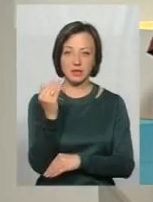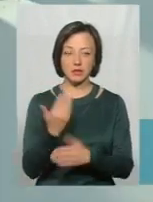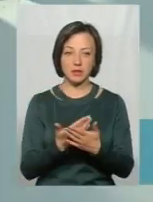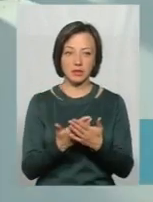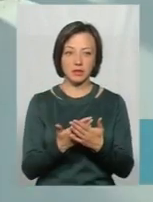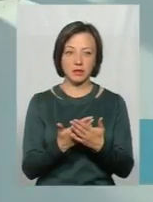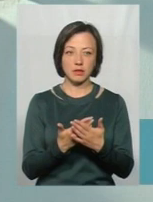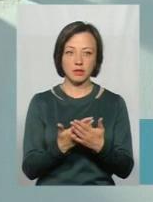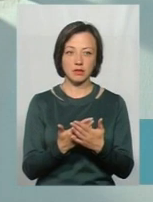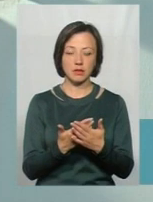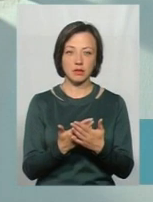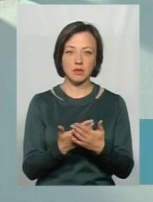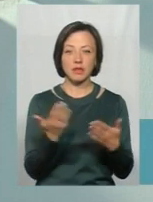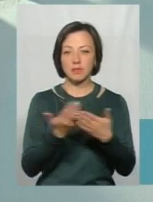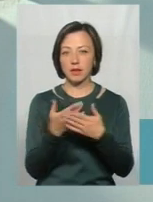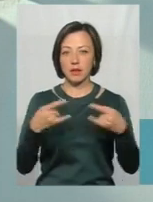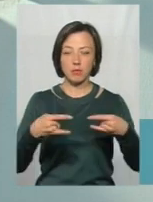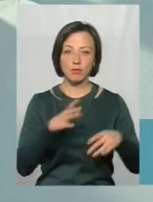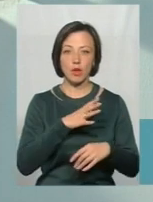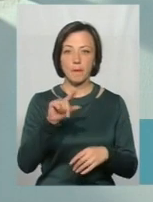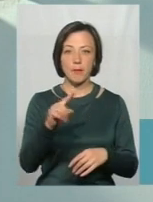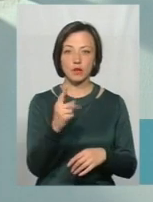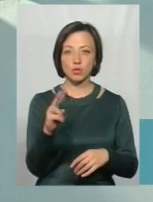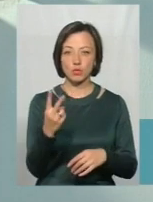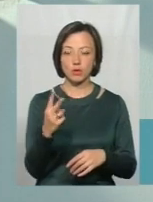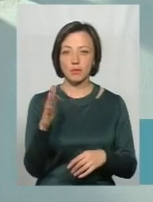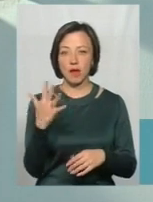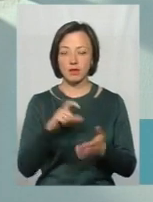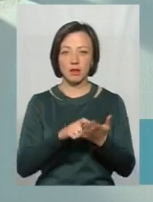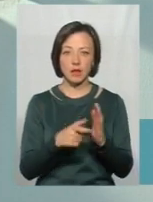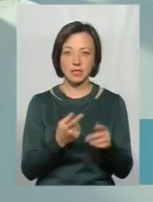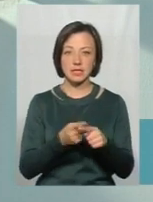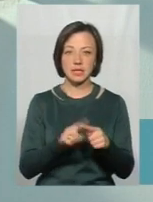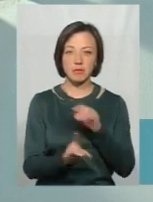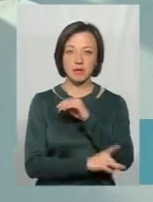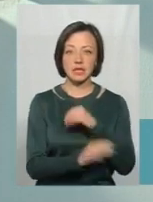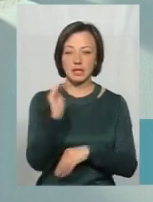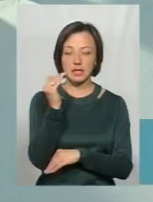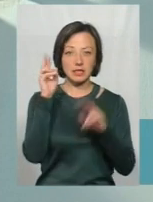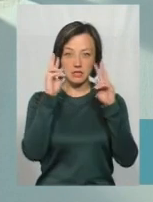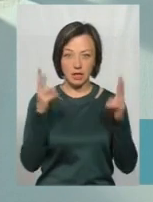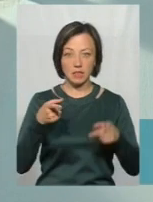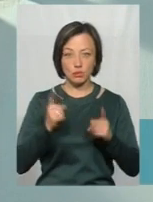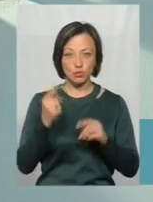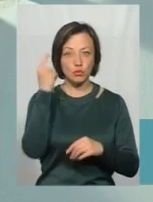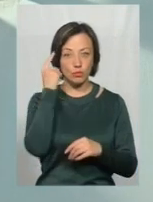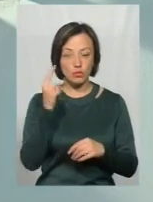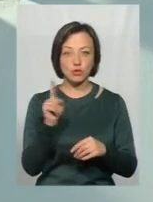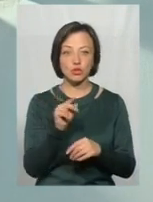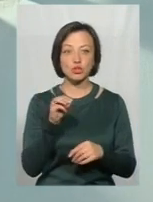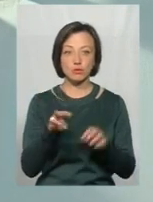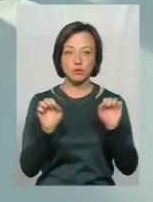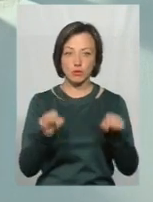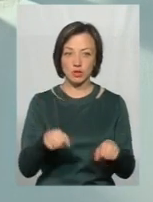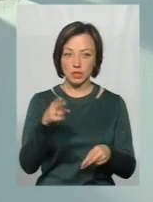сюжети теж були неодноразово по телебаченню, перший, другий, чи п'ятий клас, і це бідне дитя не знає, воно ж дійсно думає, що невідомо, чим це